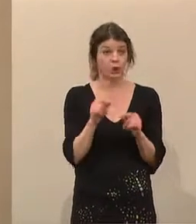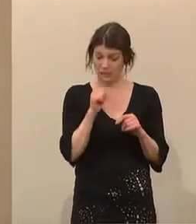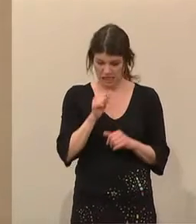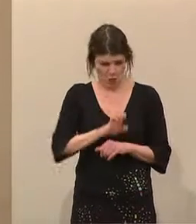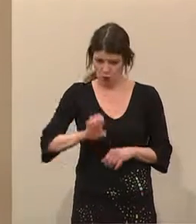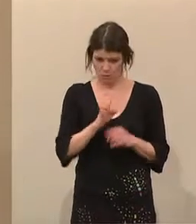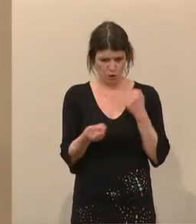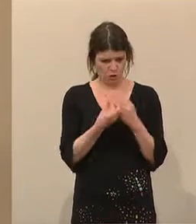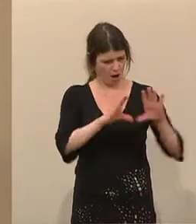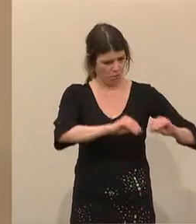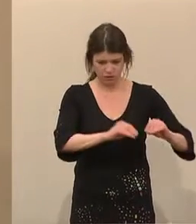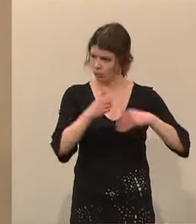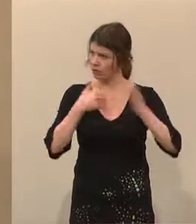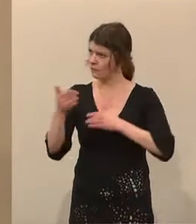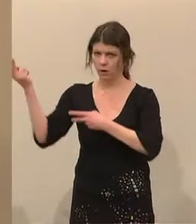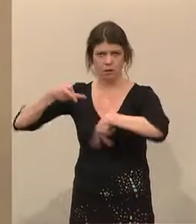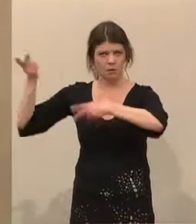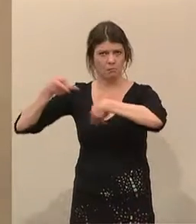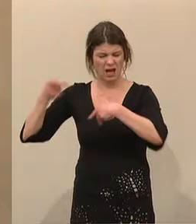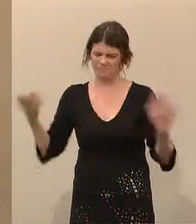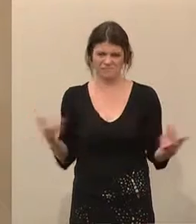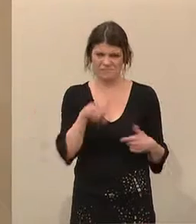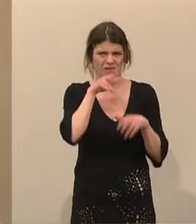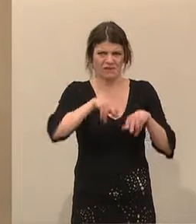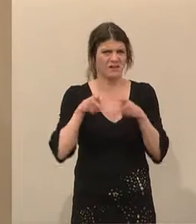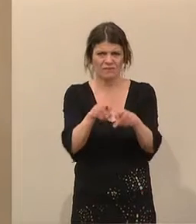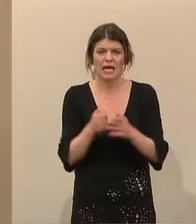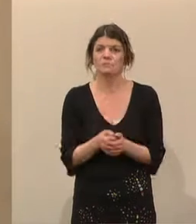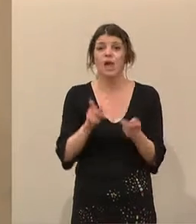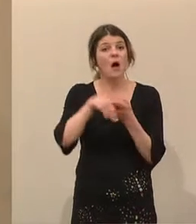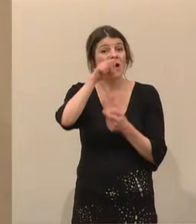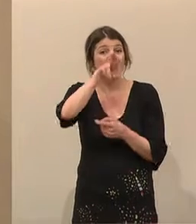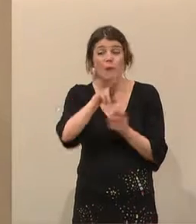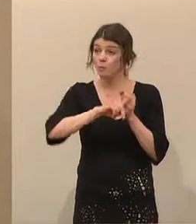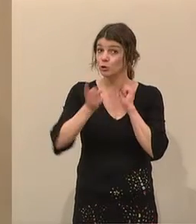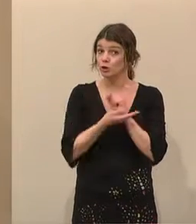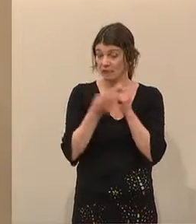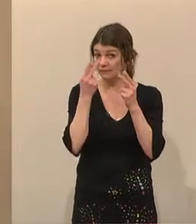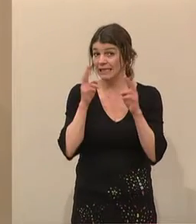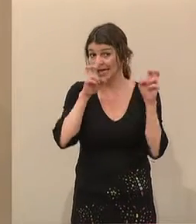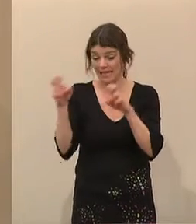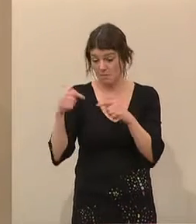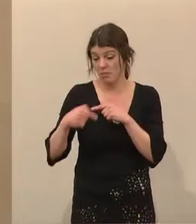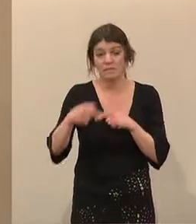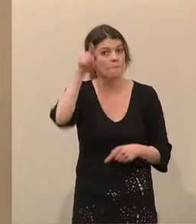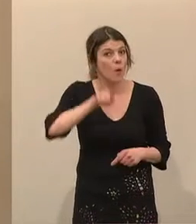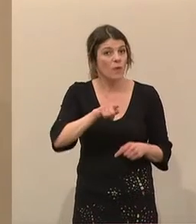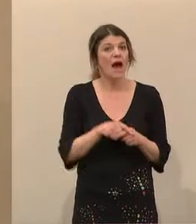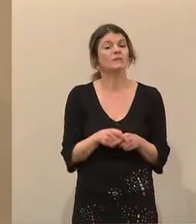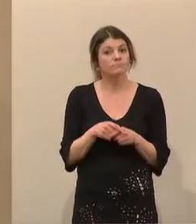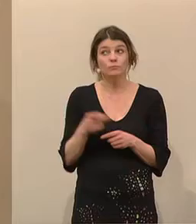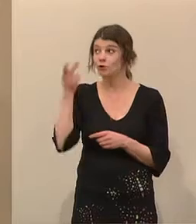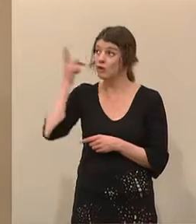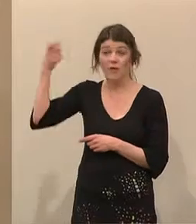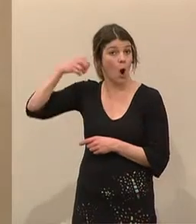Produktion, das kann nicht der richtige Weg sein. Und auch das EU-Budget wird Thema sein in den nächsten Monaten in der Europäischen